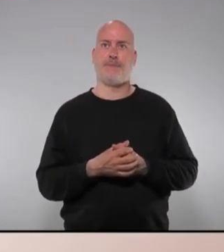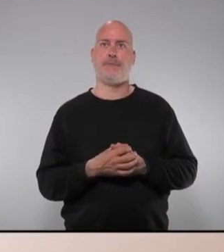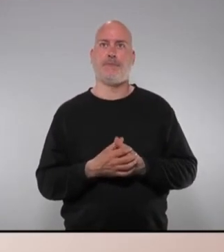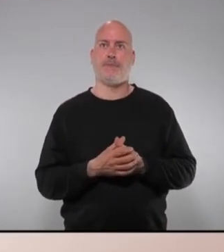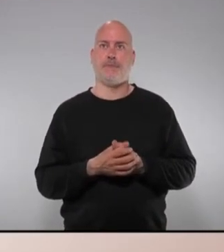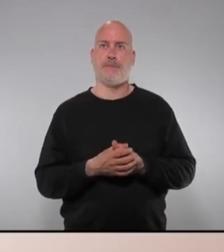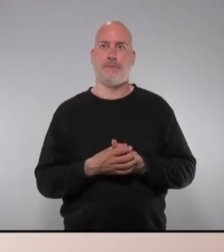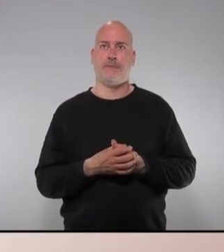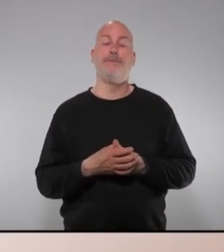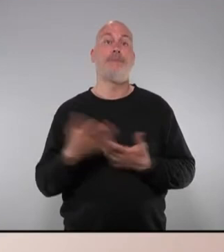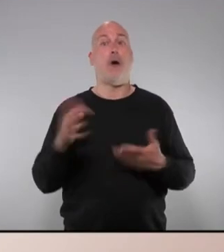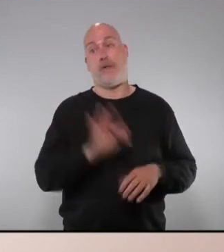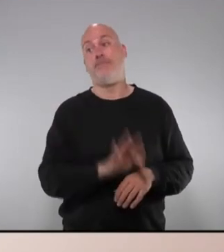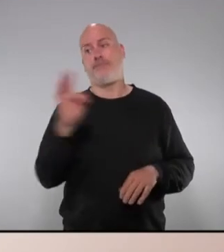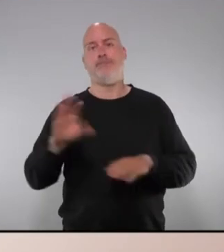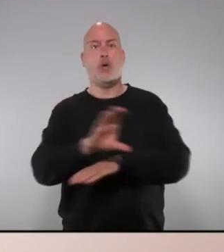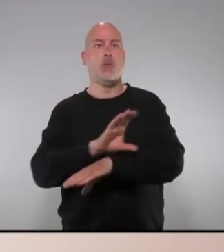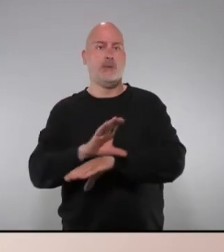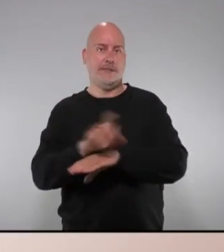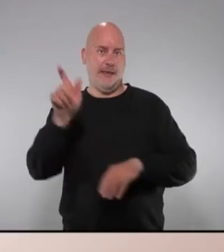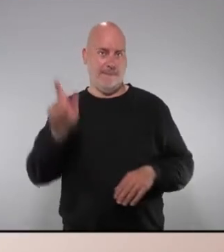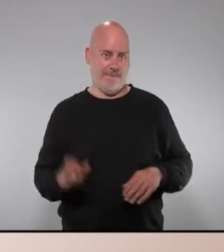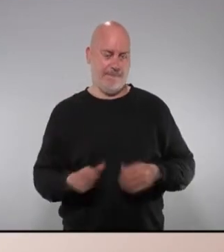té la paraula la consellera de Drets Socials